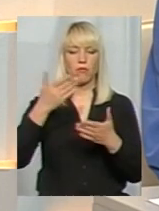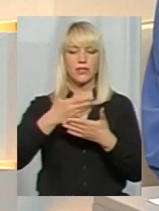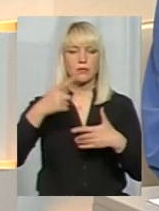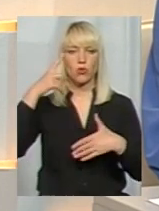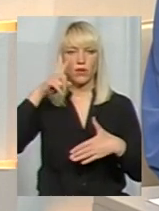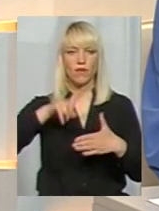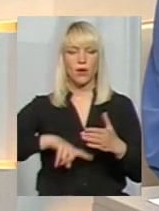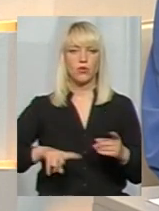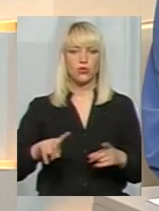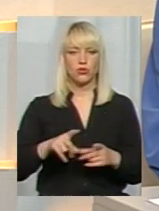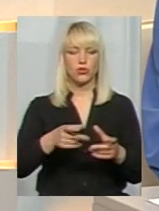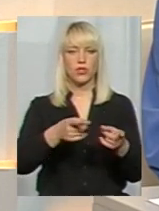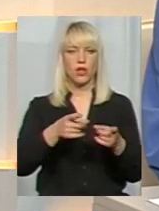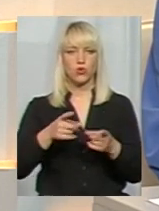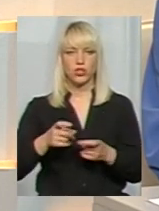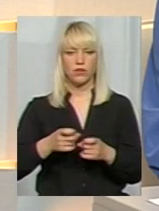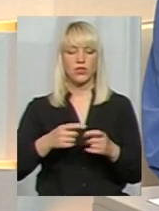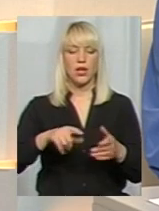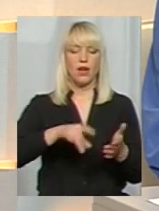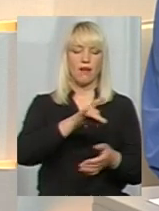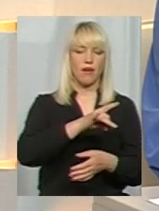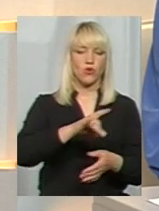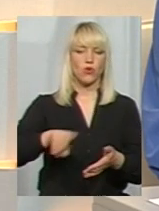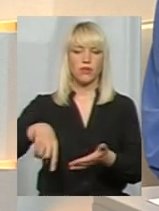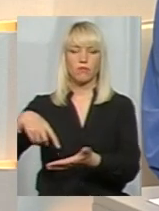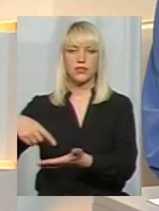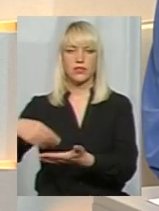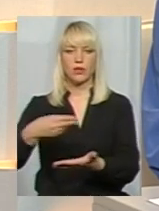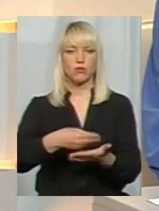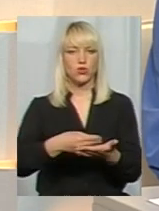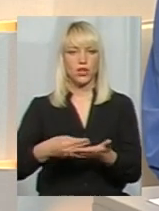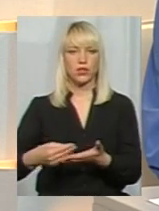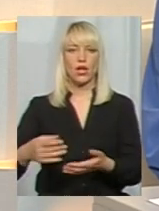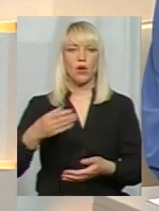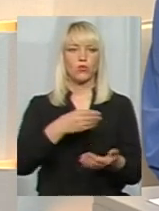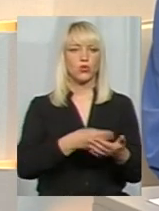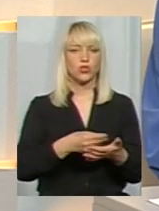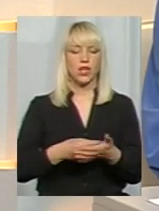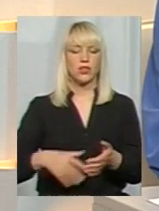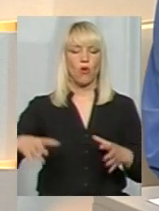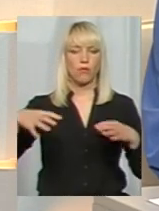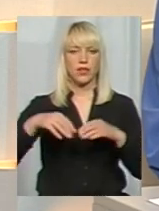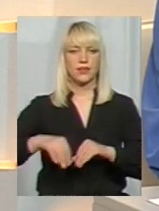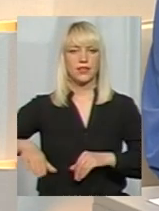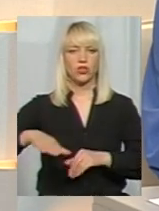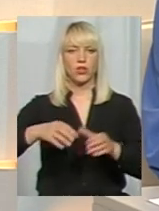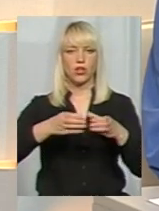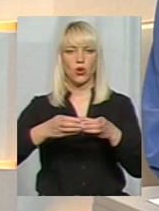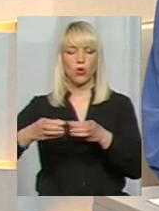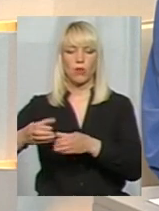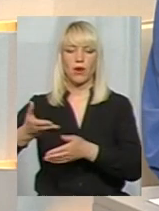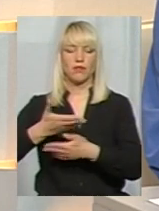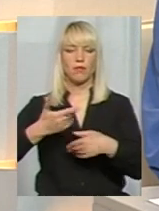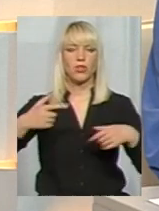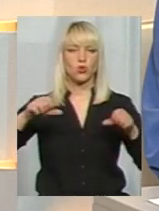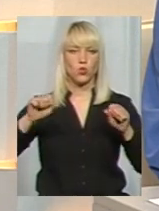районні міські бюджети, бюджети об'єднаних територіальних громад, як щоріч кожного року ми це робимо, ми зміємо у цьому